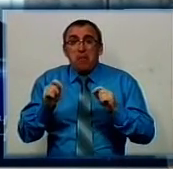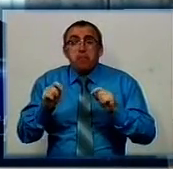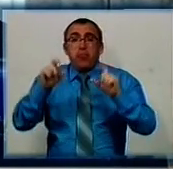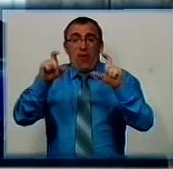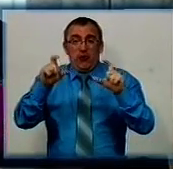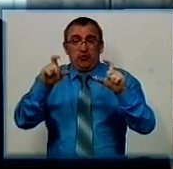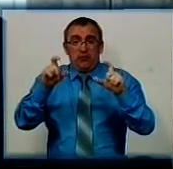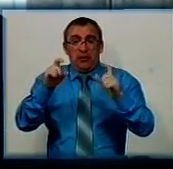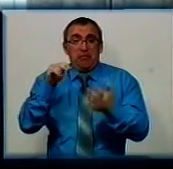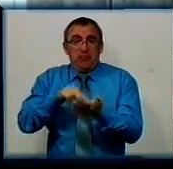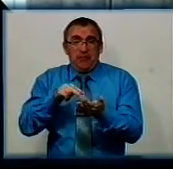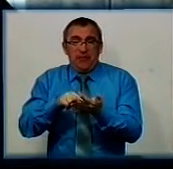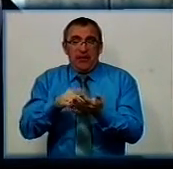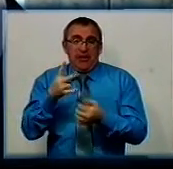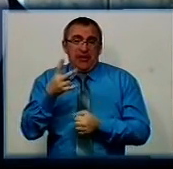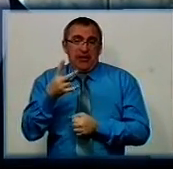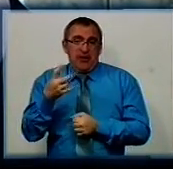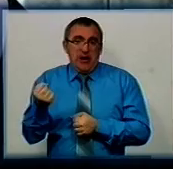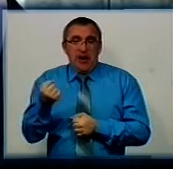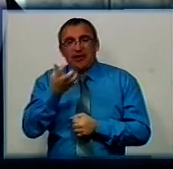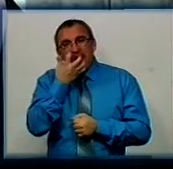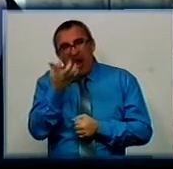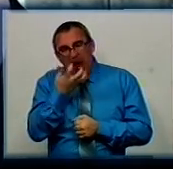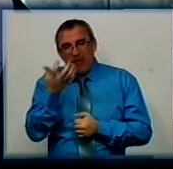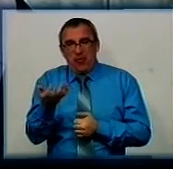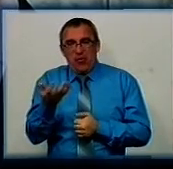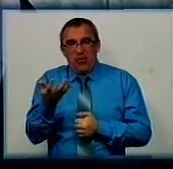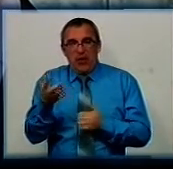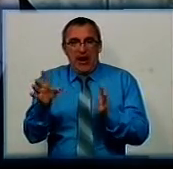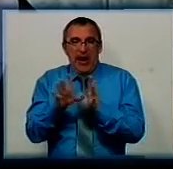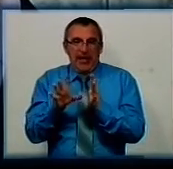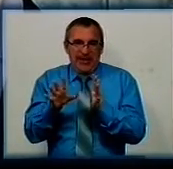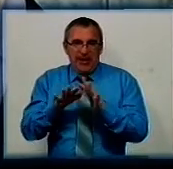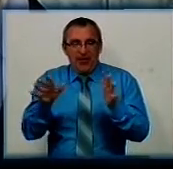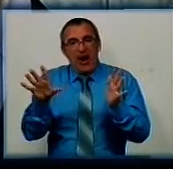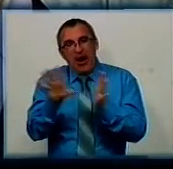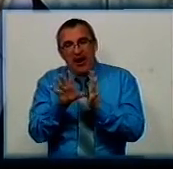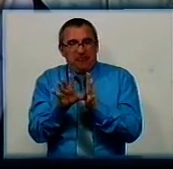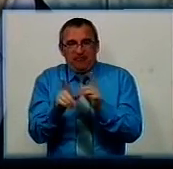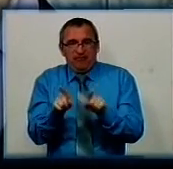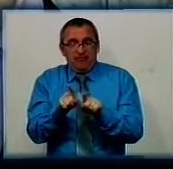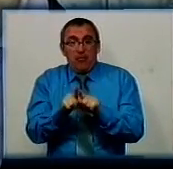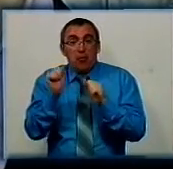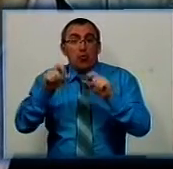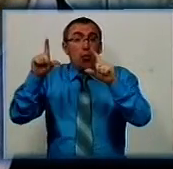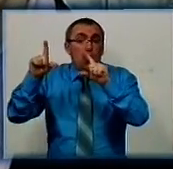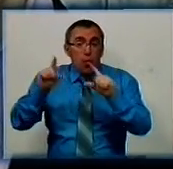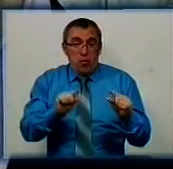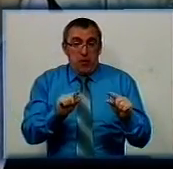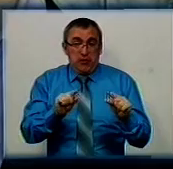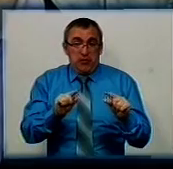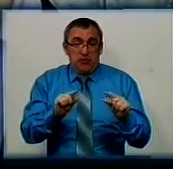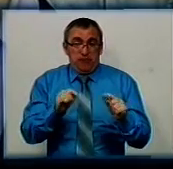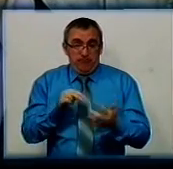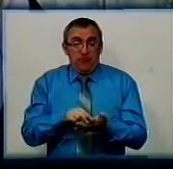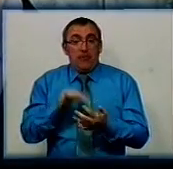тарифи на теплову енергію, а нам можна її уменьшати. І